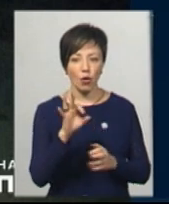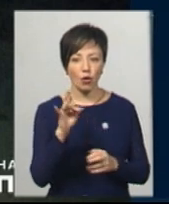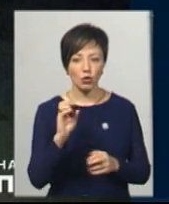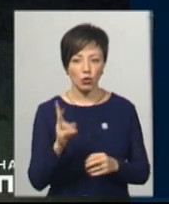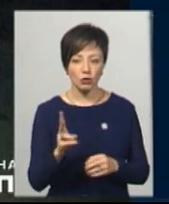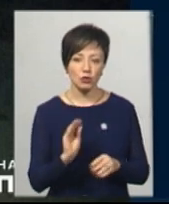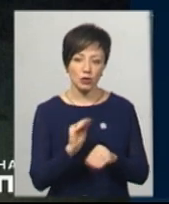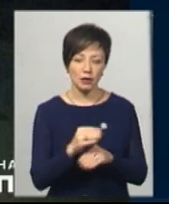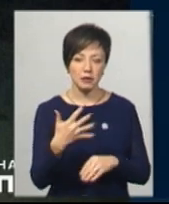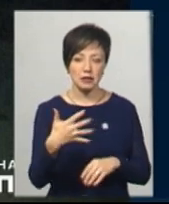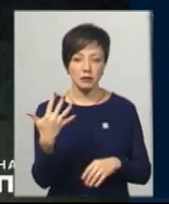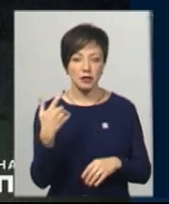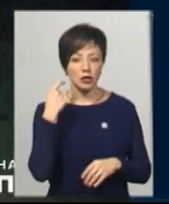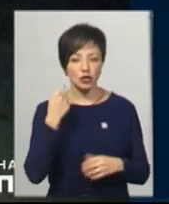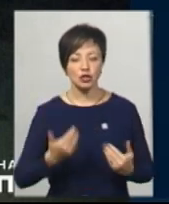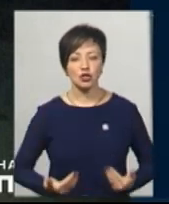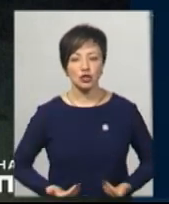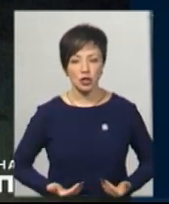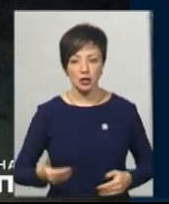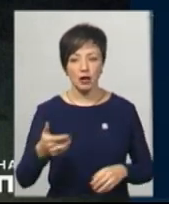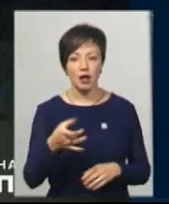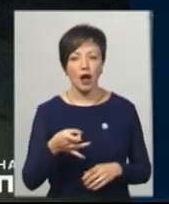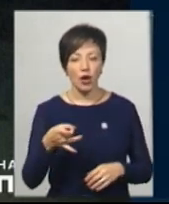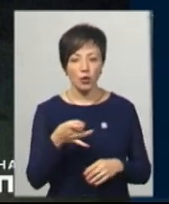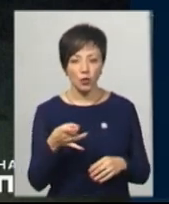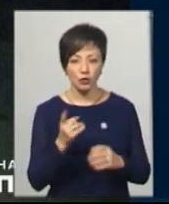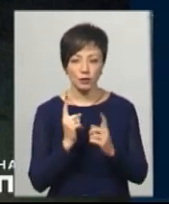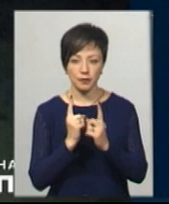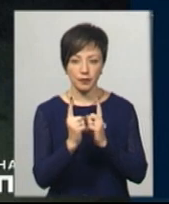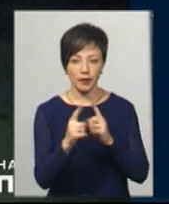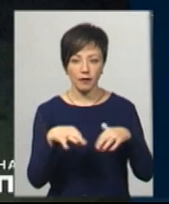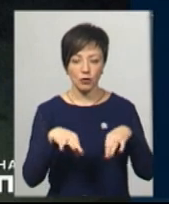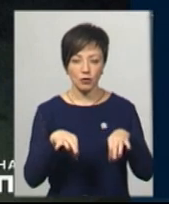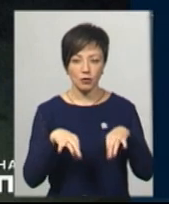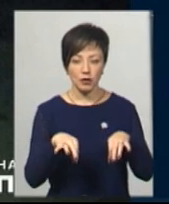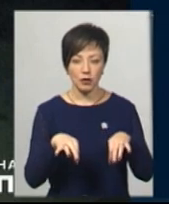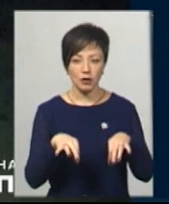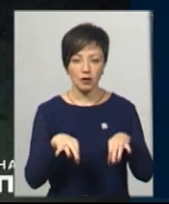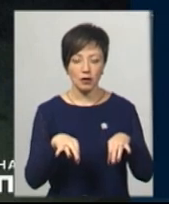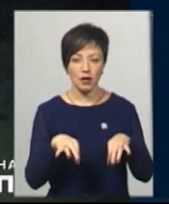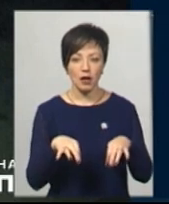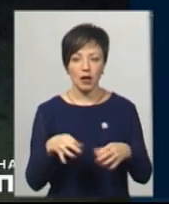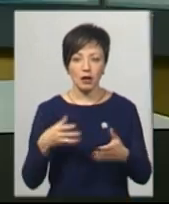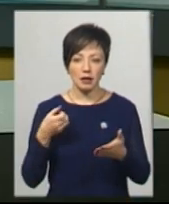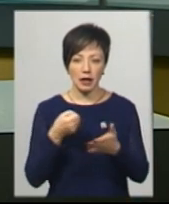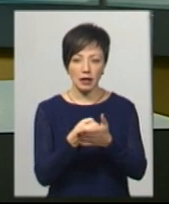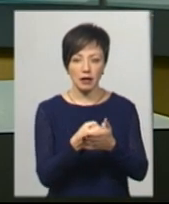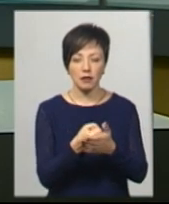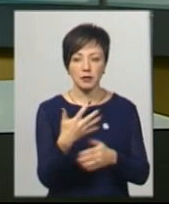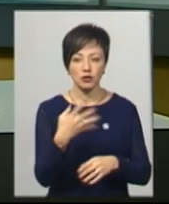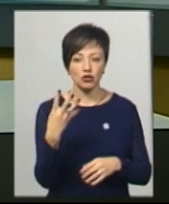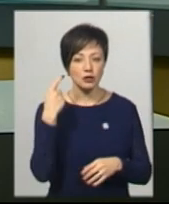Інна Глега додає, 55-річний житель городоцького району, рухаючись на автомобілі «Міцубіші-Лансер», наїхав на 54